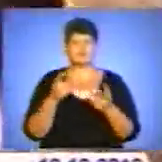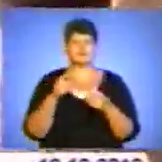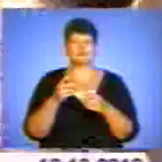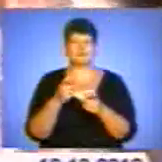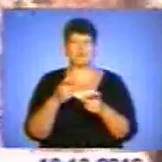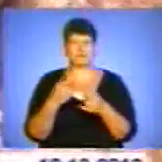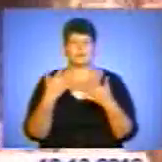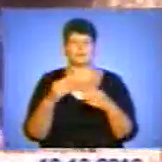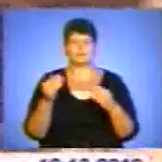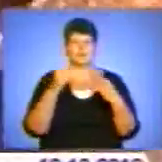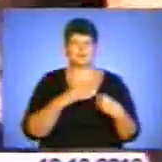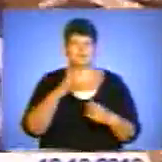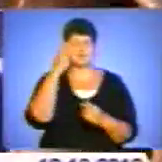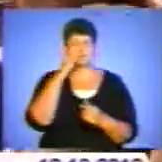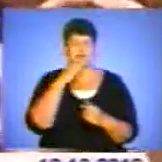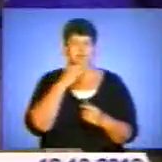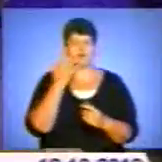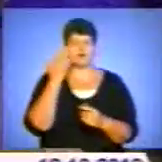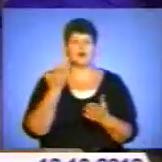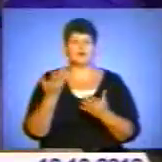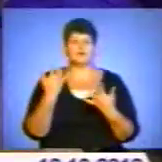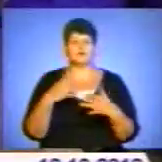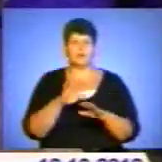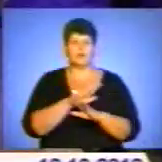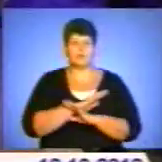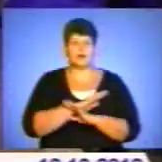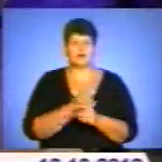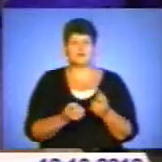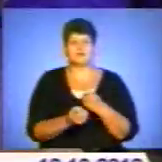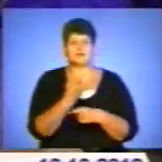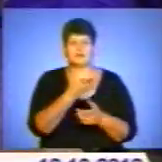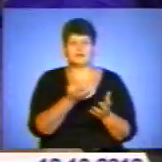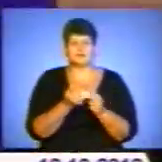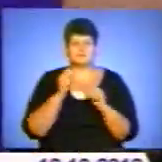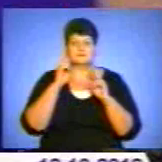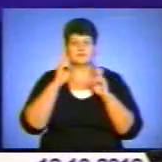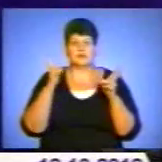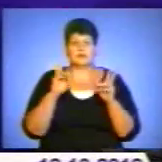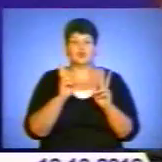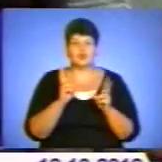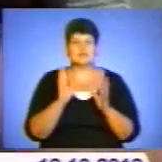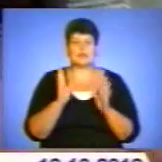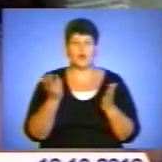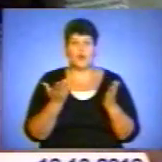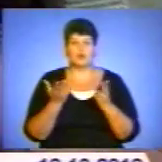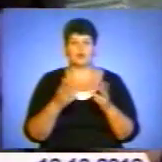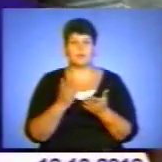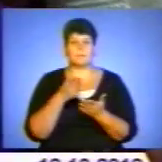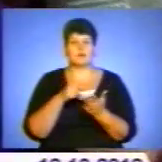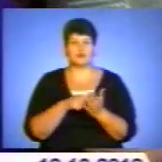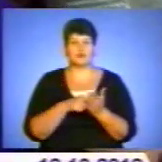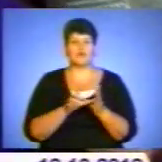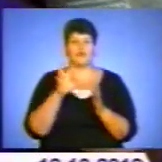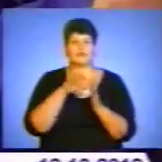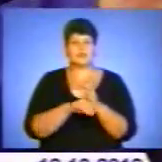батька, який уже помер. Тож про її походження немає жодного уявлення, а тим більше про те, хто і з якою метою вніс зміни у